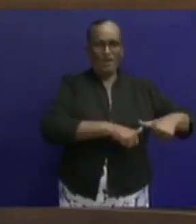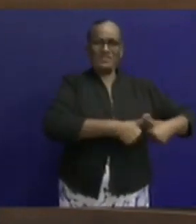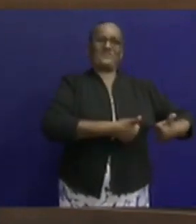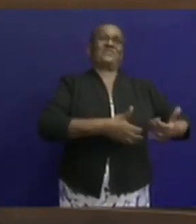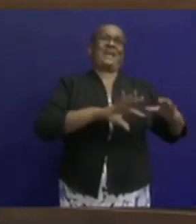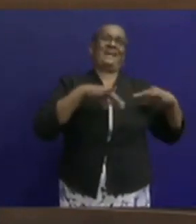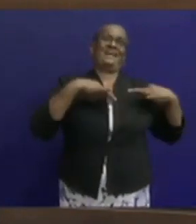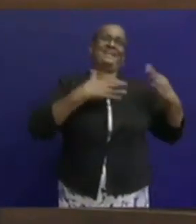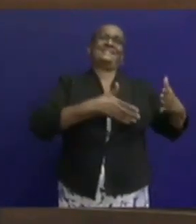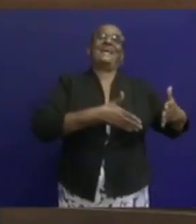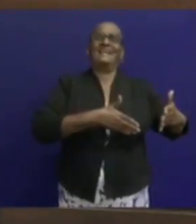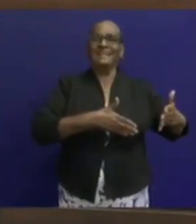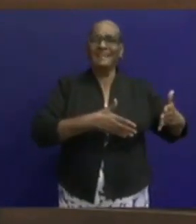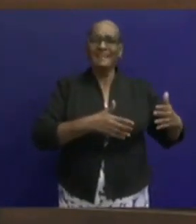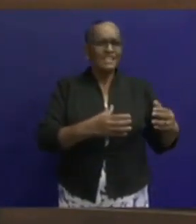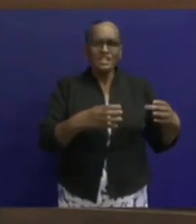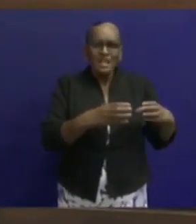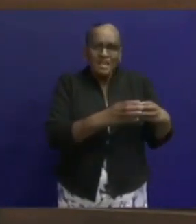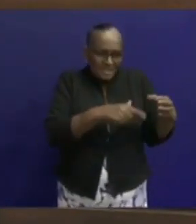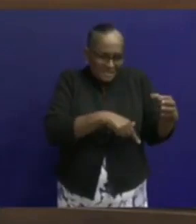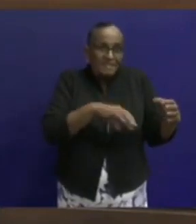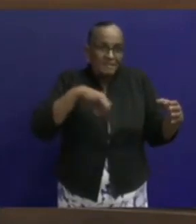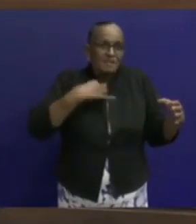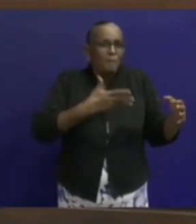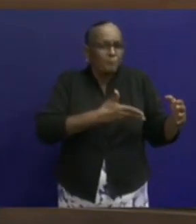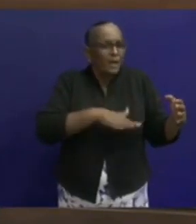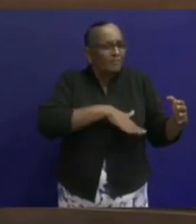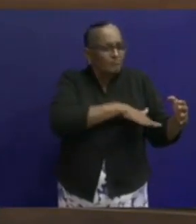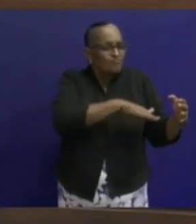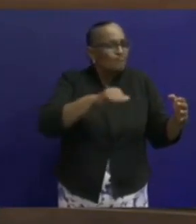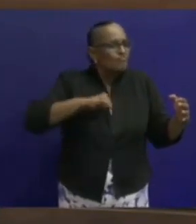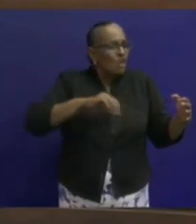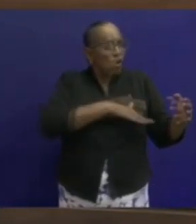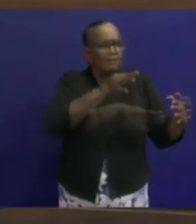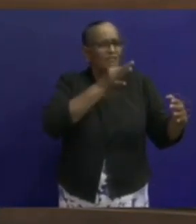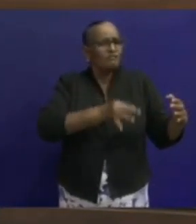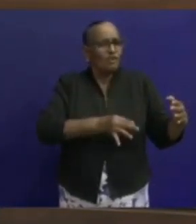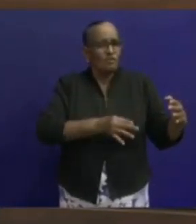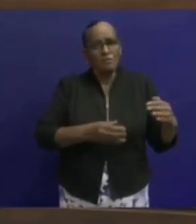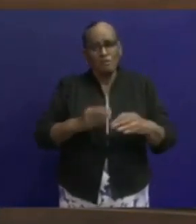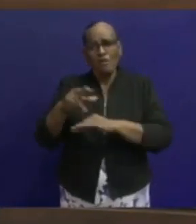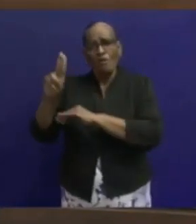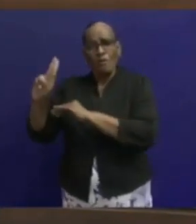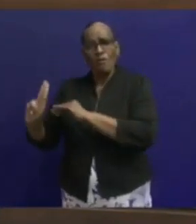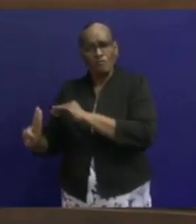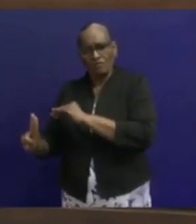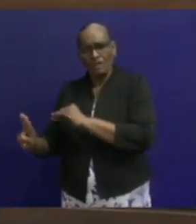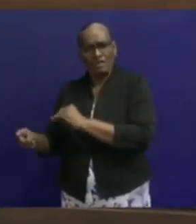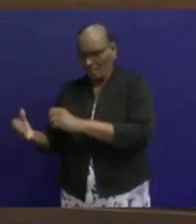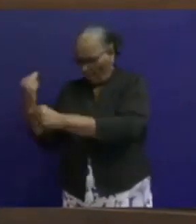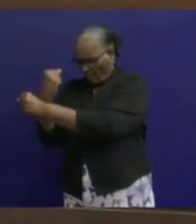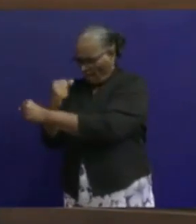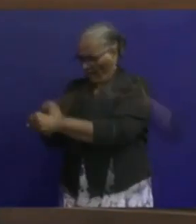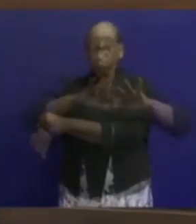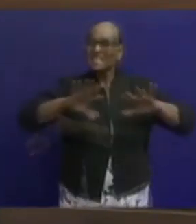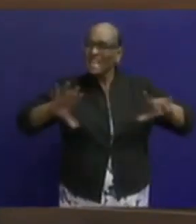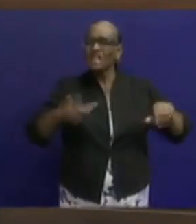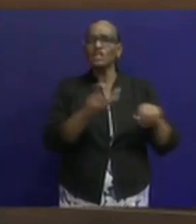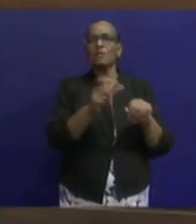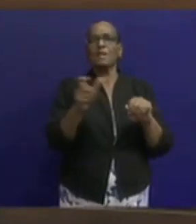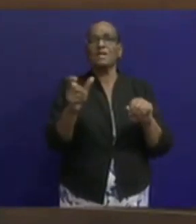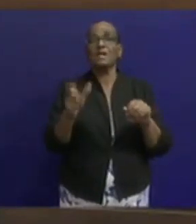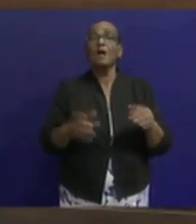thuis. De comfort van thuis is natuurlijk prettig. Je eigen omgeving. De overheidsquarantaine is geen gevangenis.